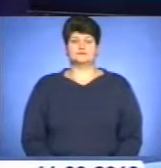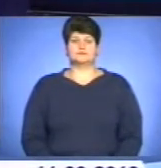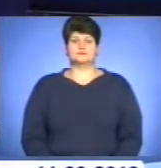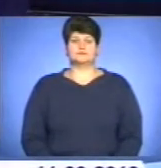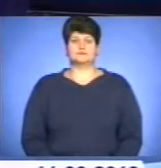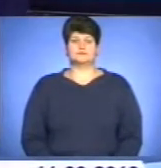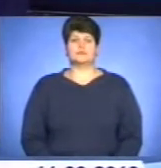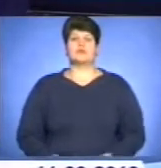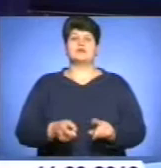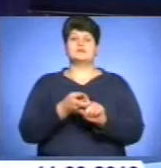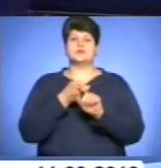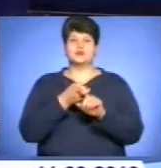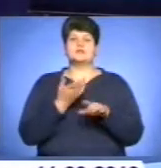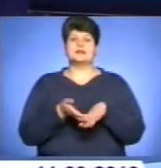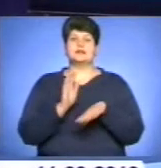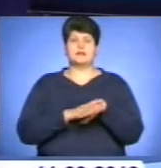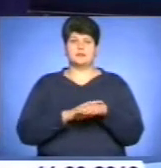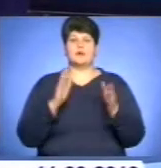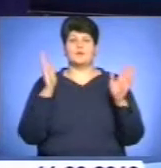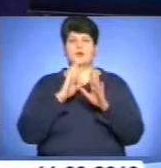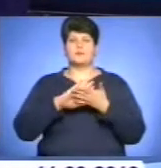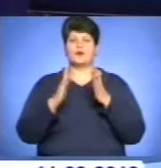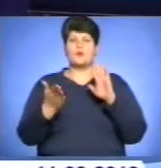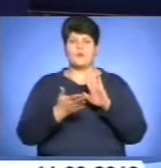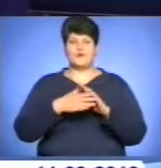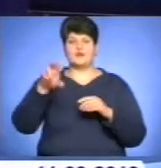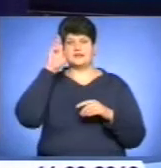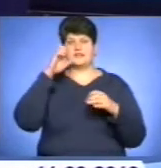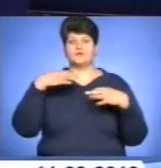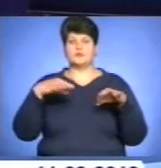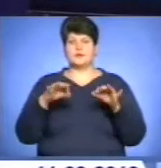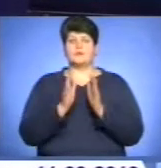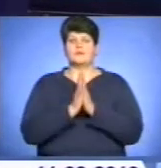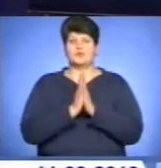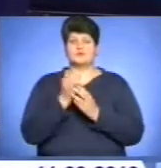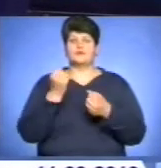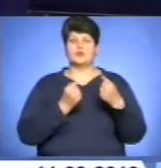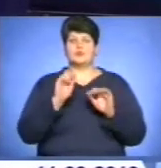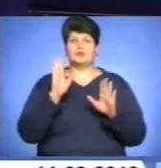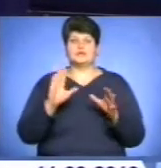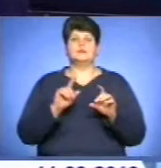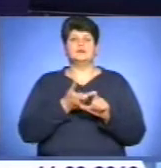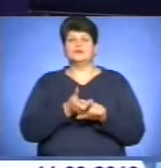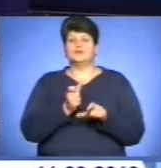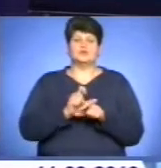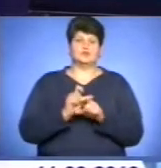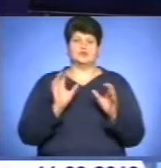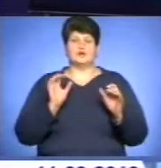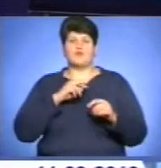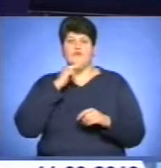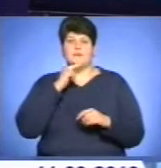У зв'язку зі складними погодніми умовами ДержАтоінспекція закликає водії бути максимально обережними на дорогах,